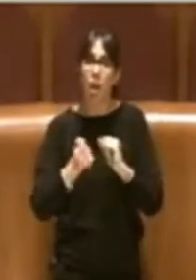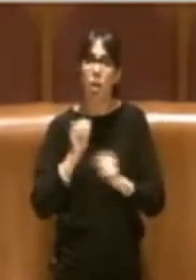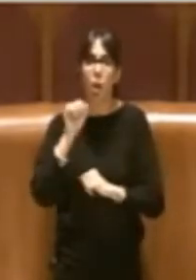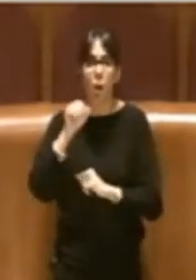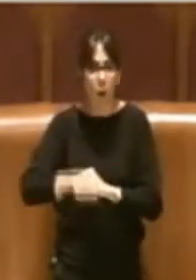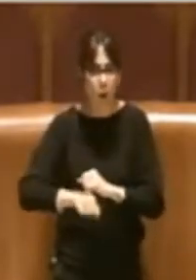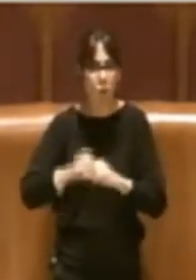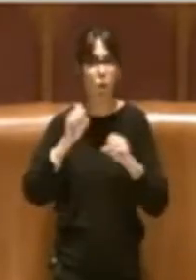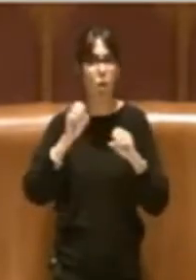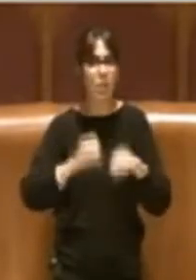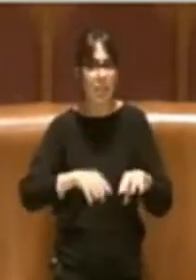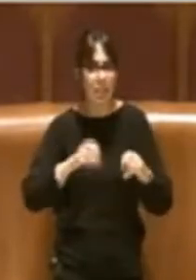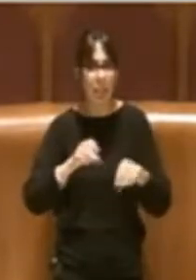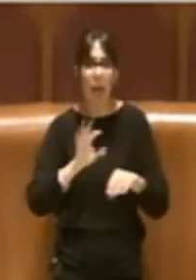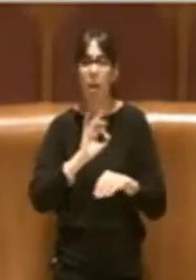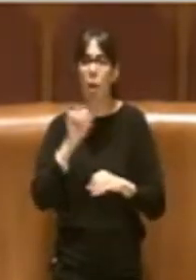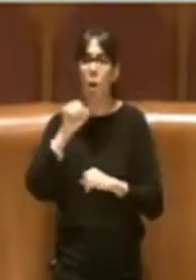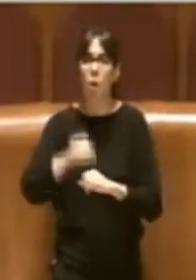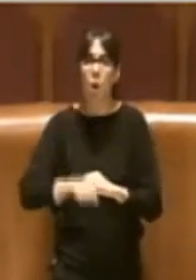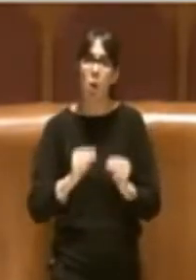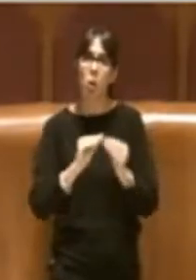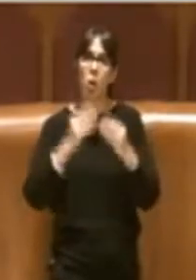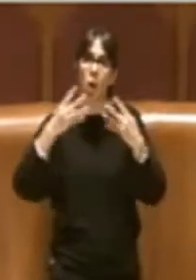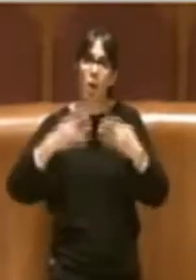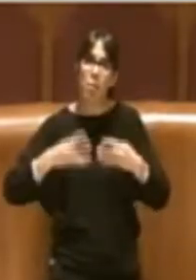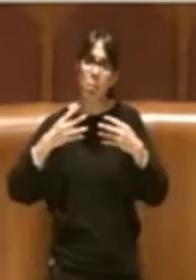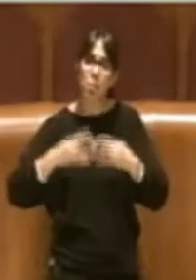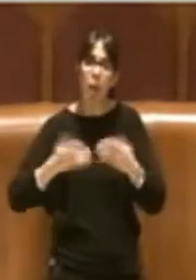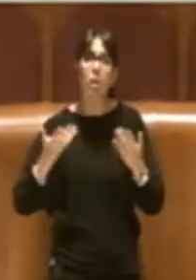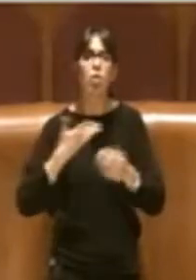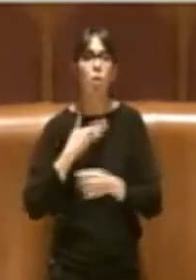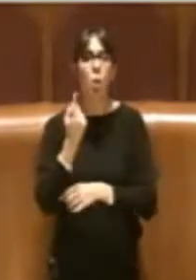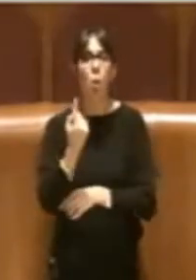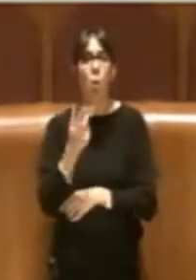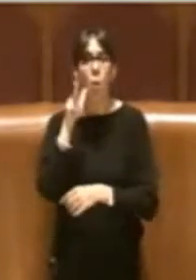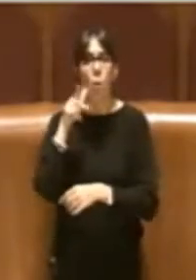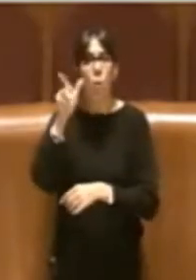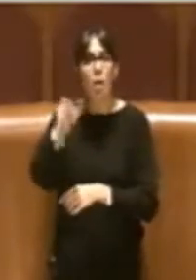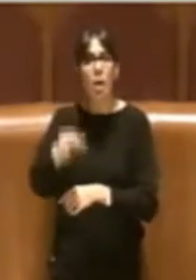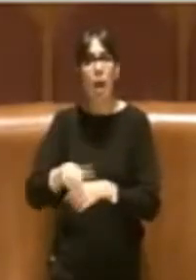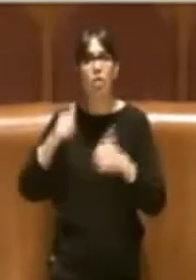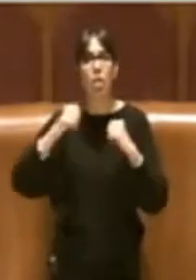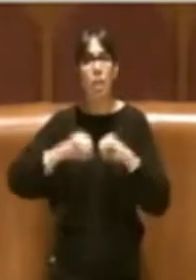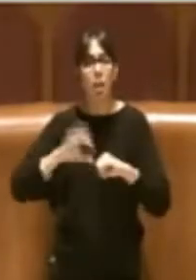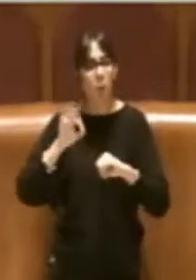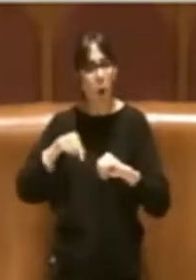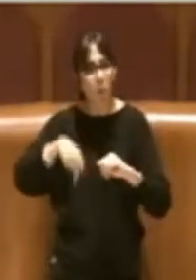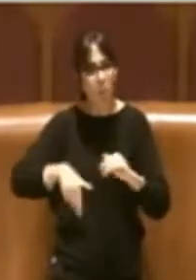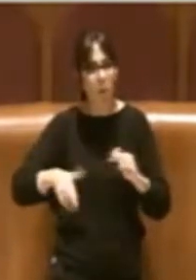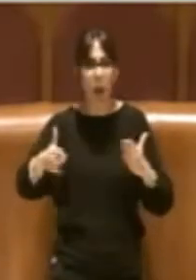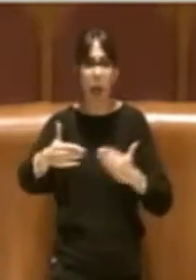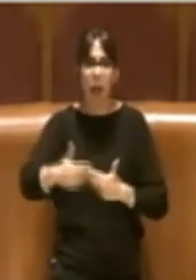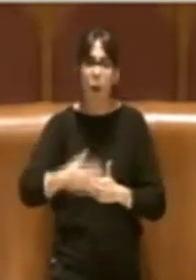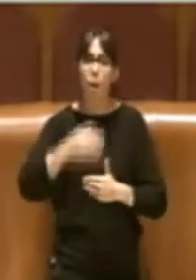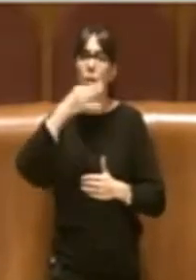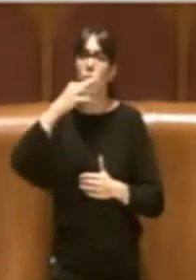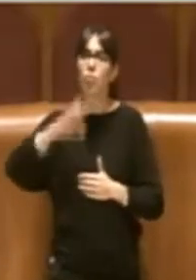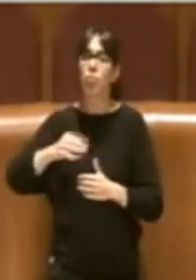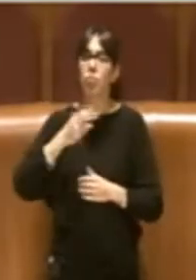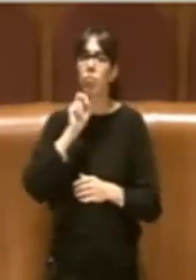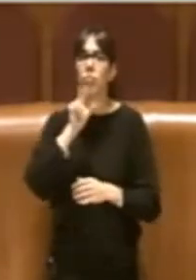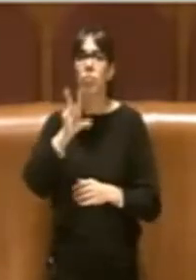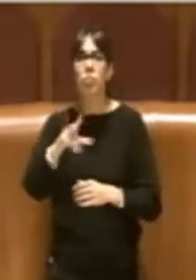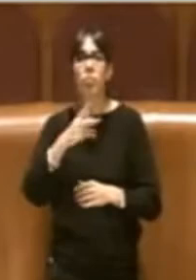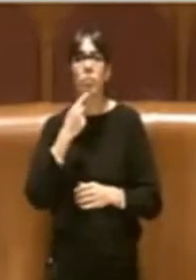discariche o gli impianti, c'è stata una cittadina che proprio in quest'Aula ha dichiarato «Mi raccomando, non